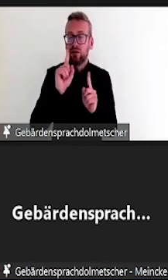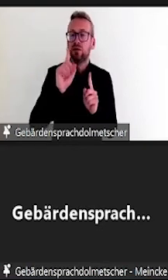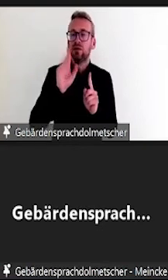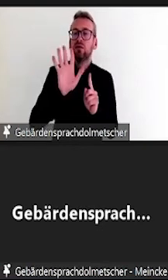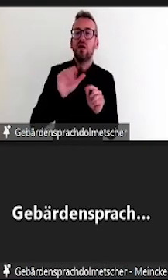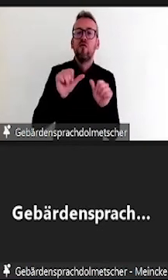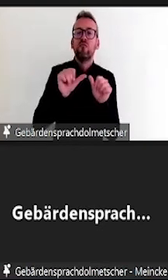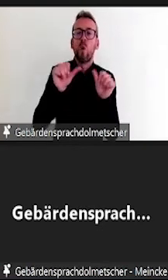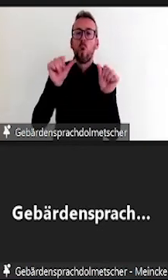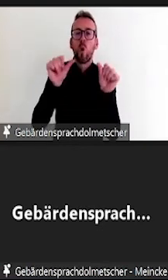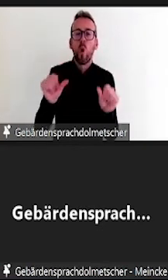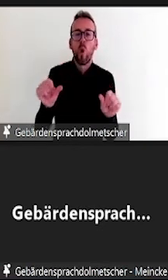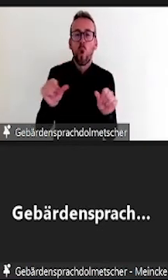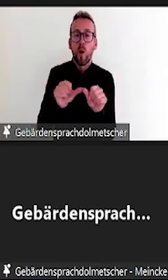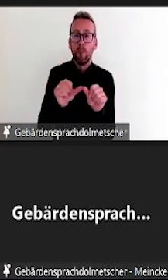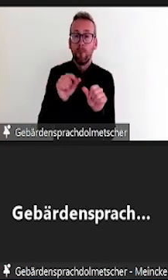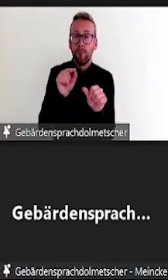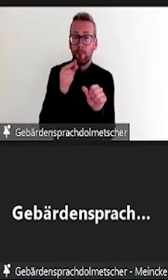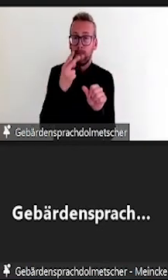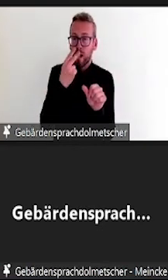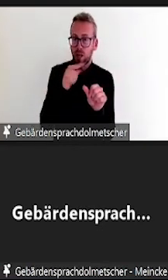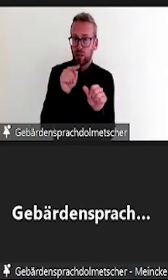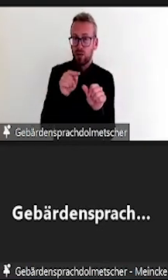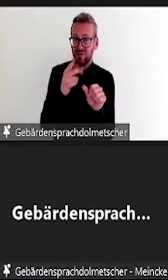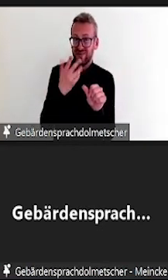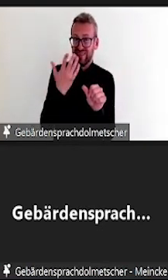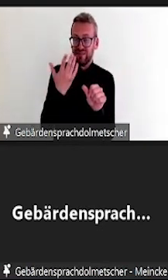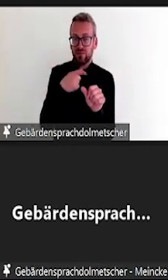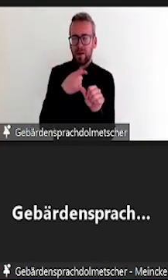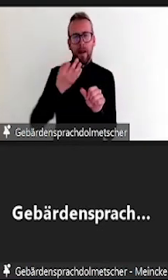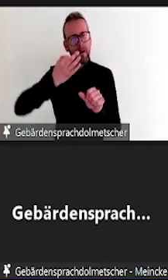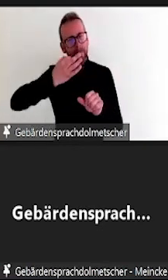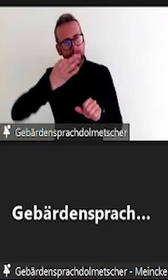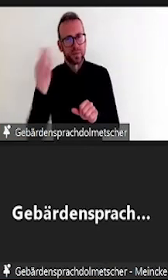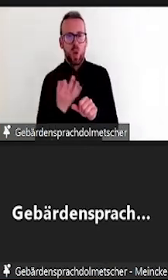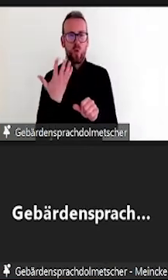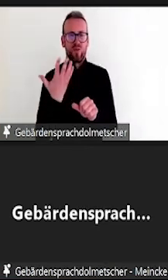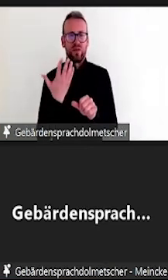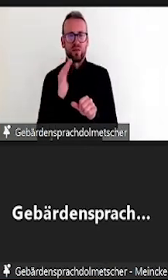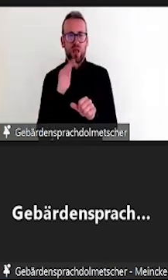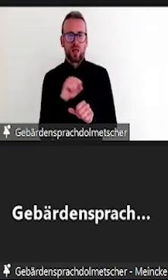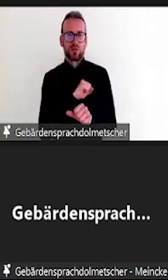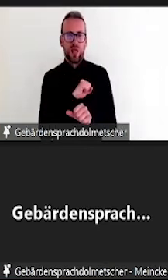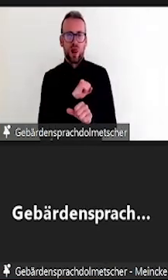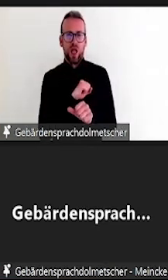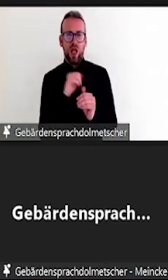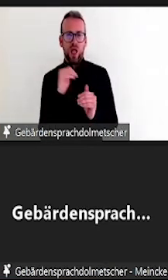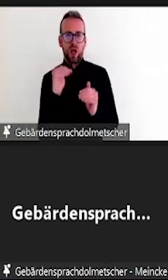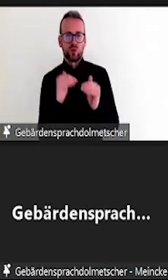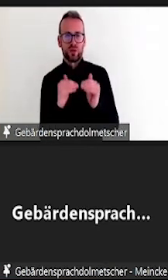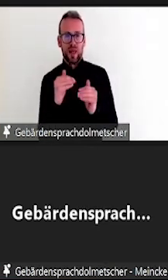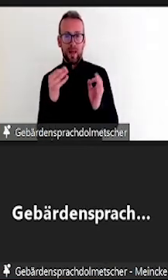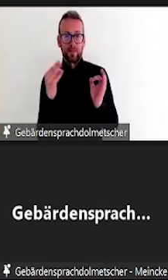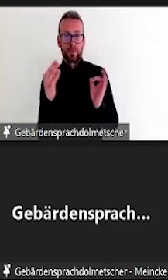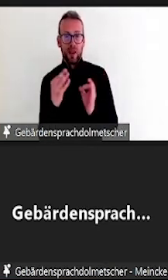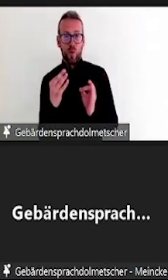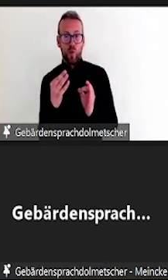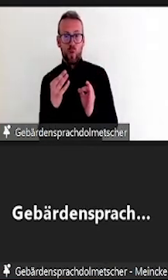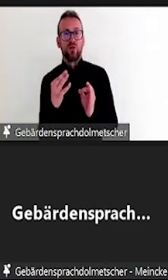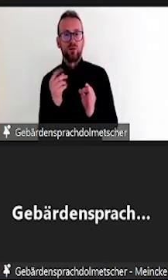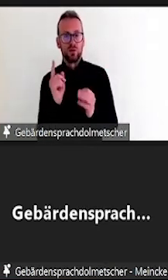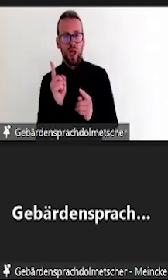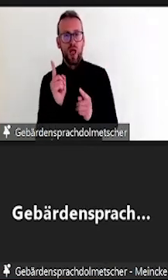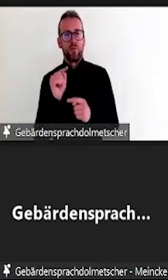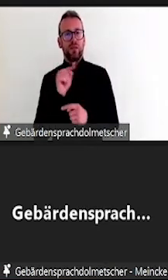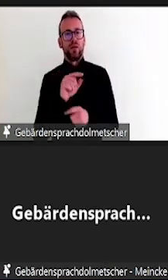zeigt uns eigentlich auch die Praxis, gerade zum Beispiel, wenn wir bei diesen Konzentrationsstörungen bleiben, wenn man